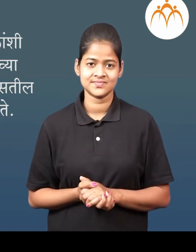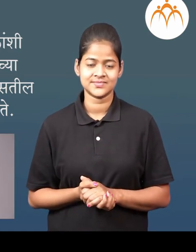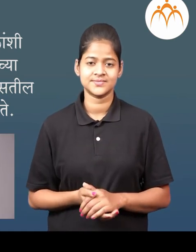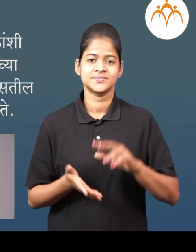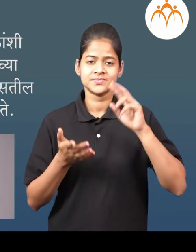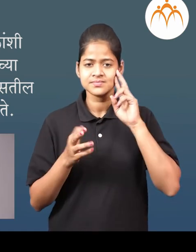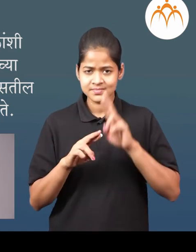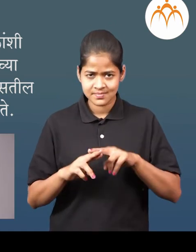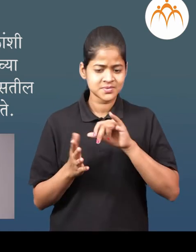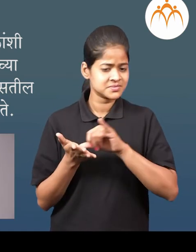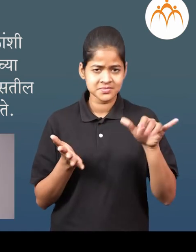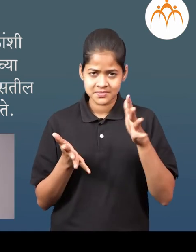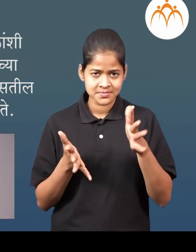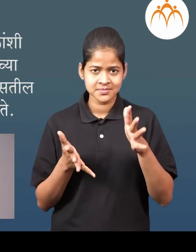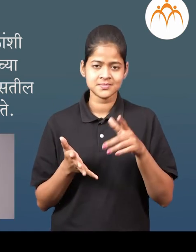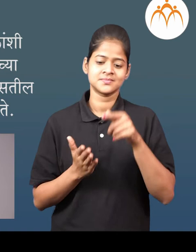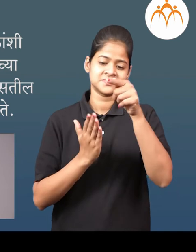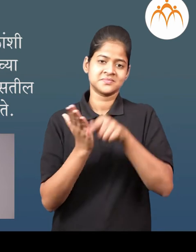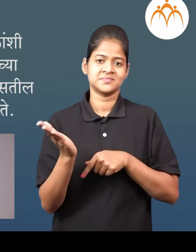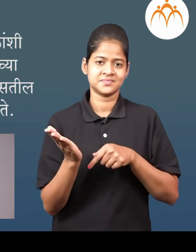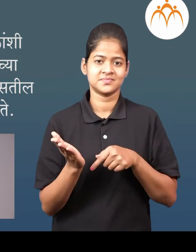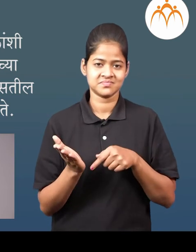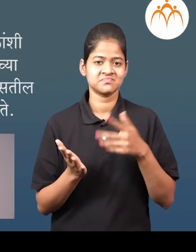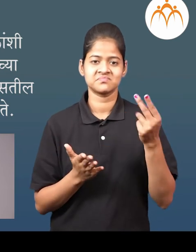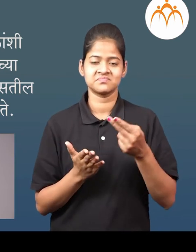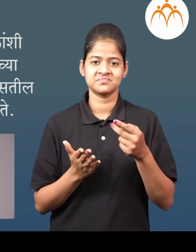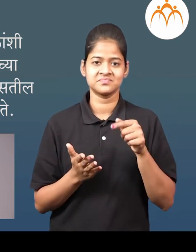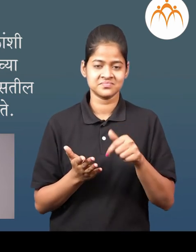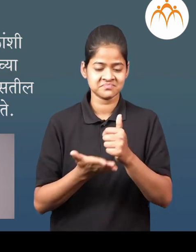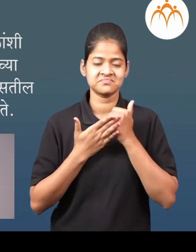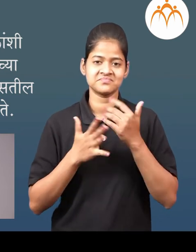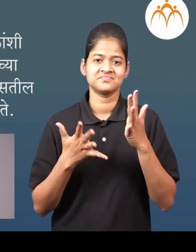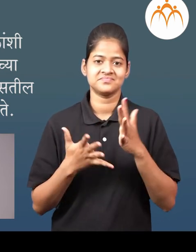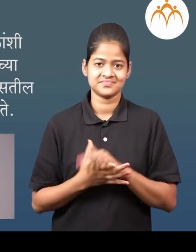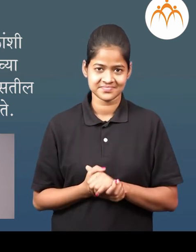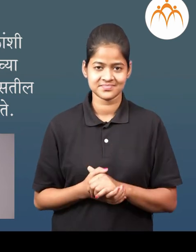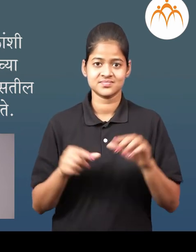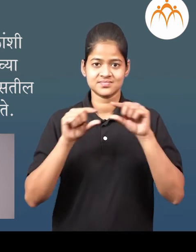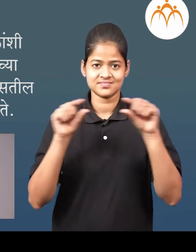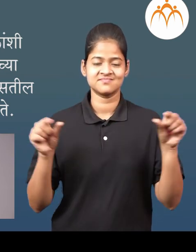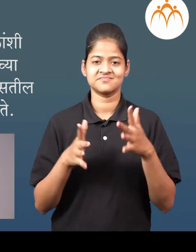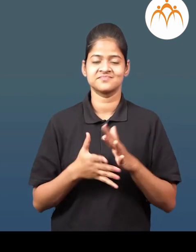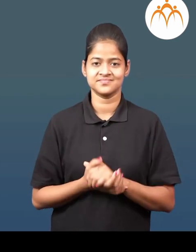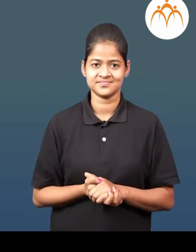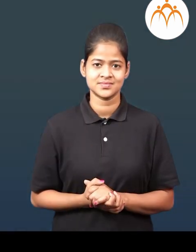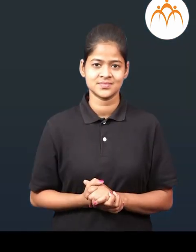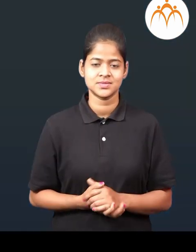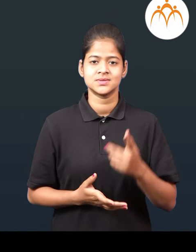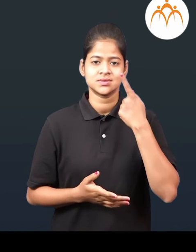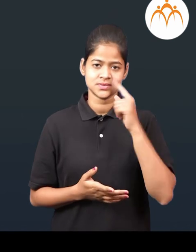आणी जुदत नस्तील, तर ती आकृती त्या रेशेचा संदरभात सममित नस्ते।